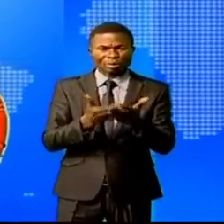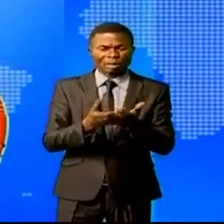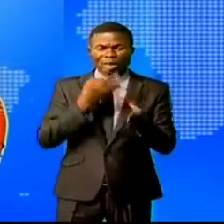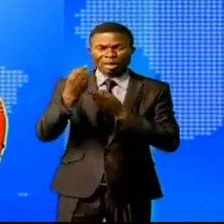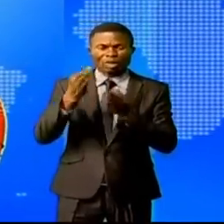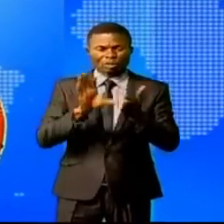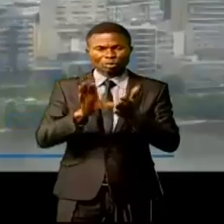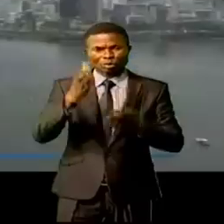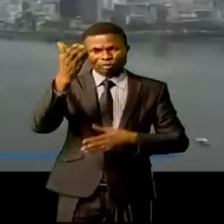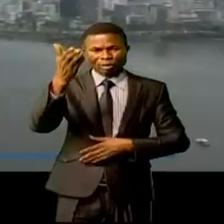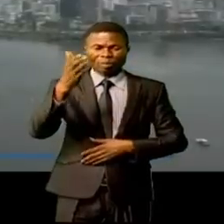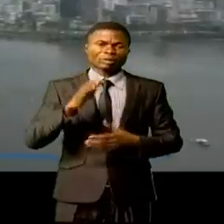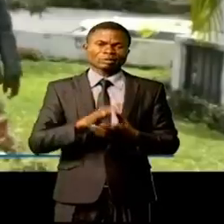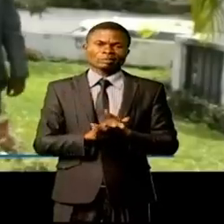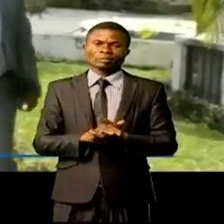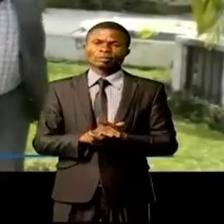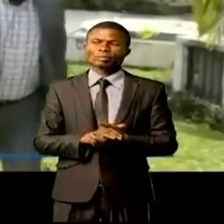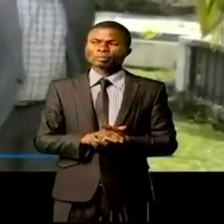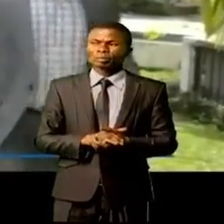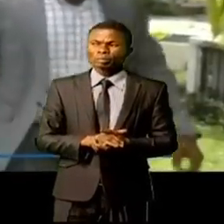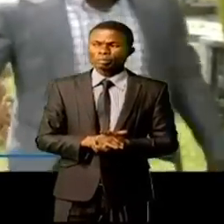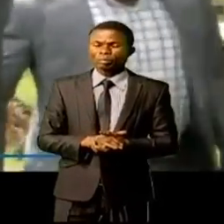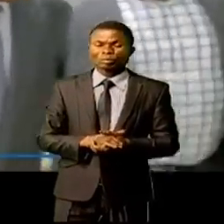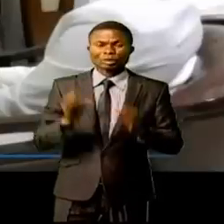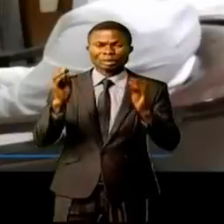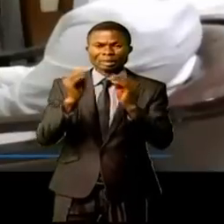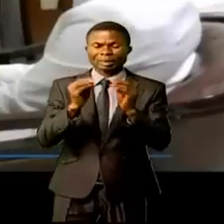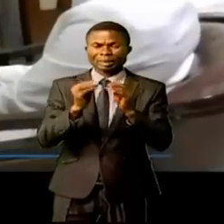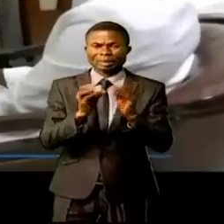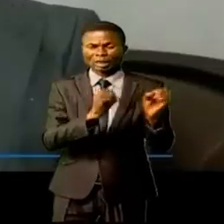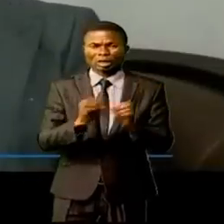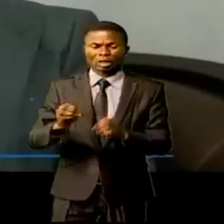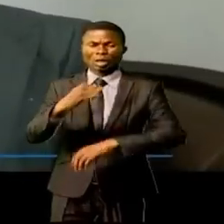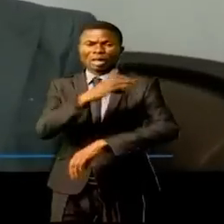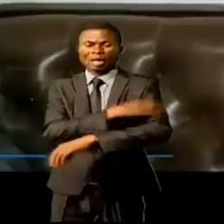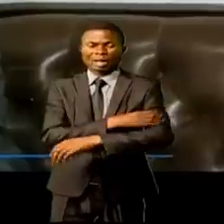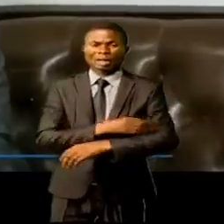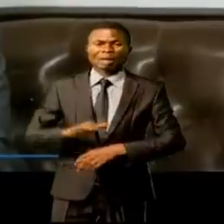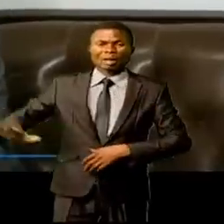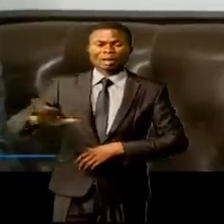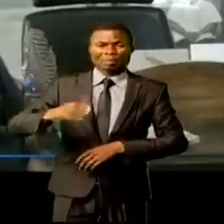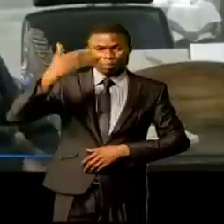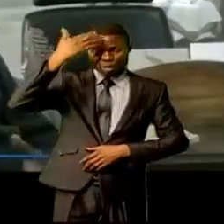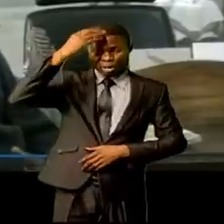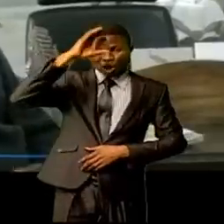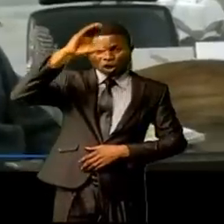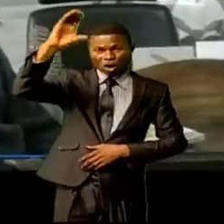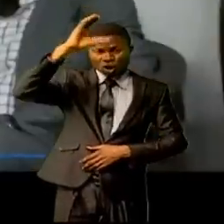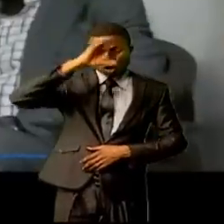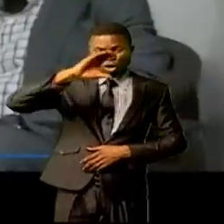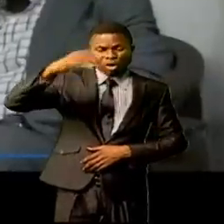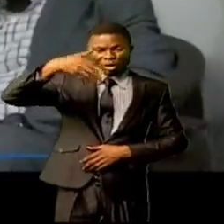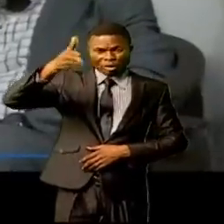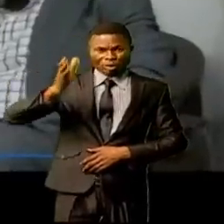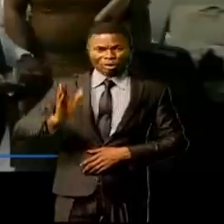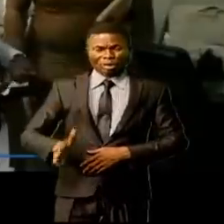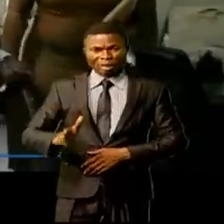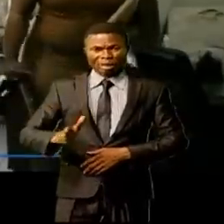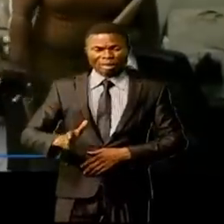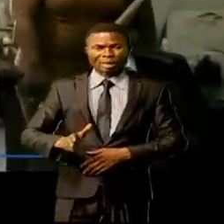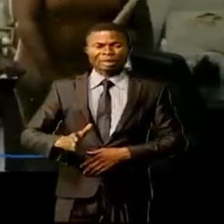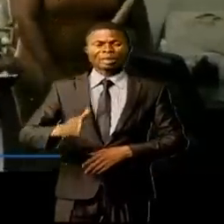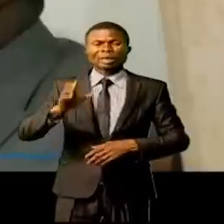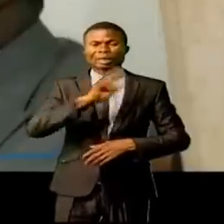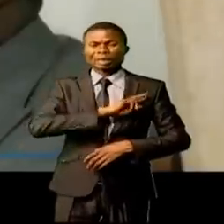Christine Lenzo. C'est une réunion tenue à Abidjan qui a mis autour d'une table les experts immobiliers de la